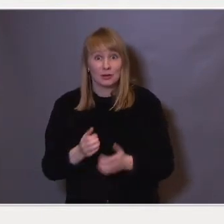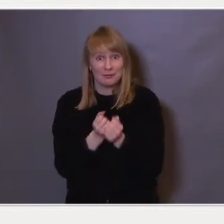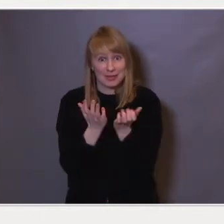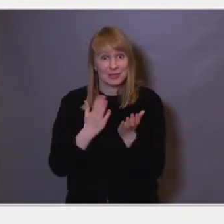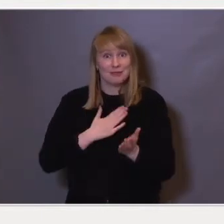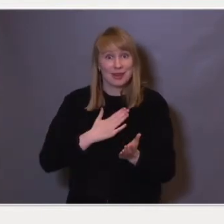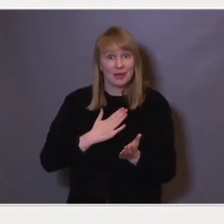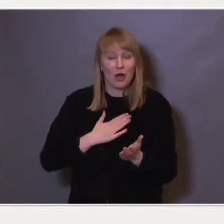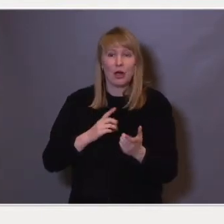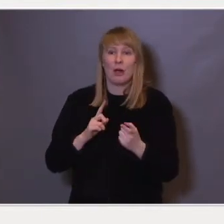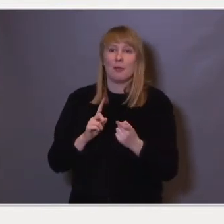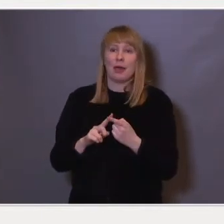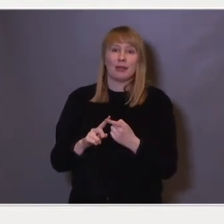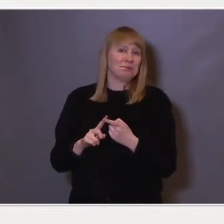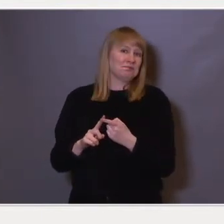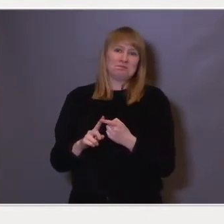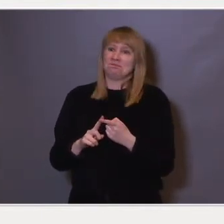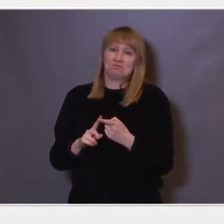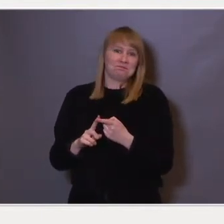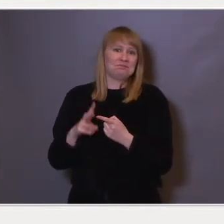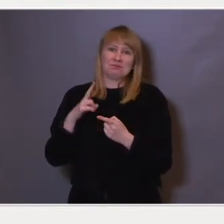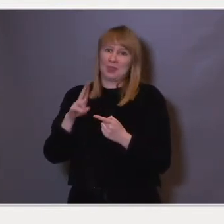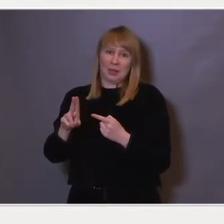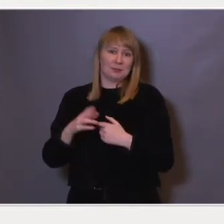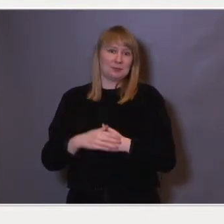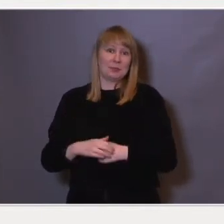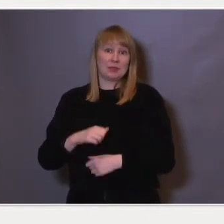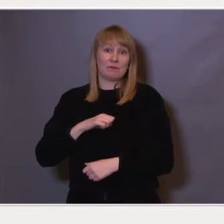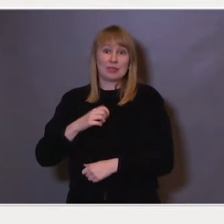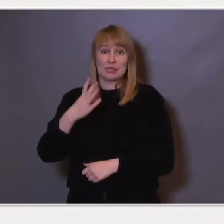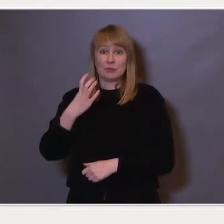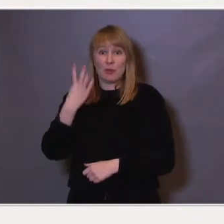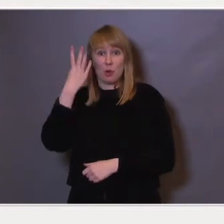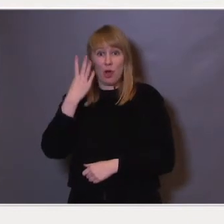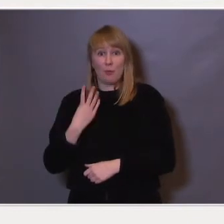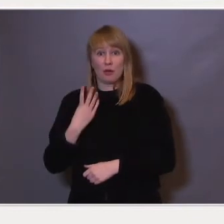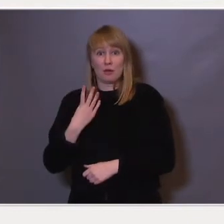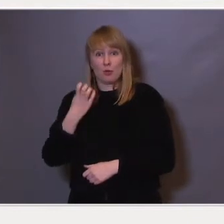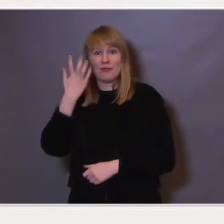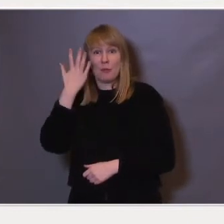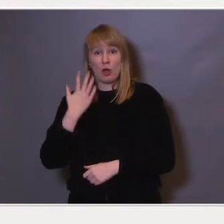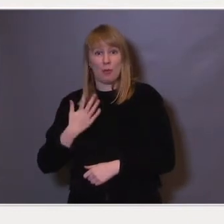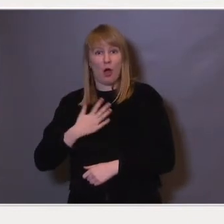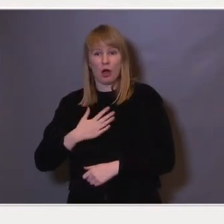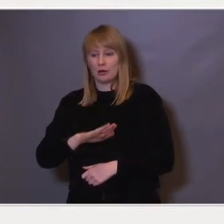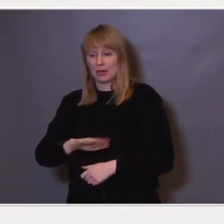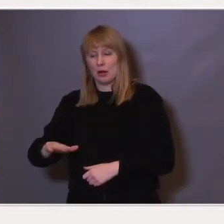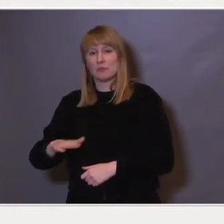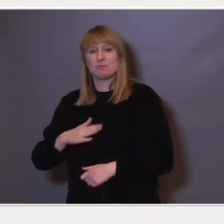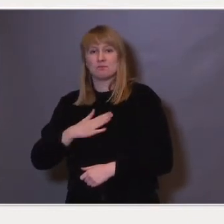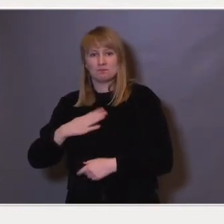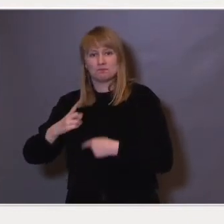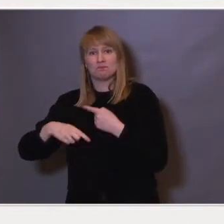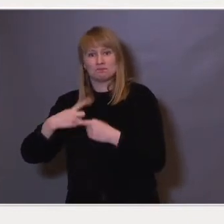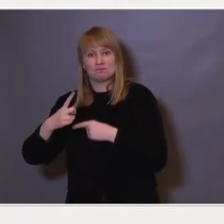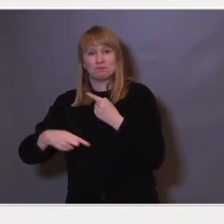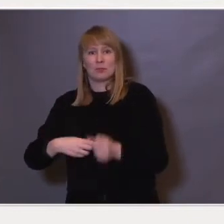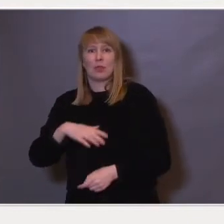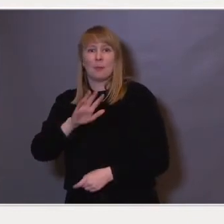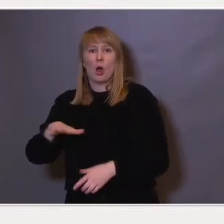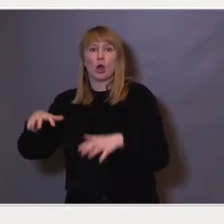men de får ikke. Og de som er fylt 45 og ikke har barn vil sannsynligvis fortsette å være